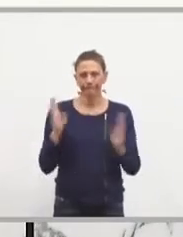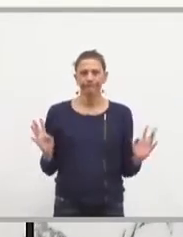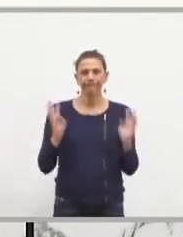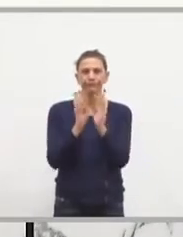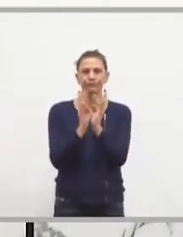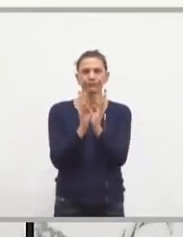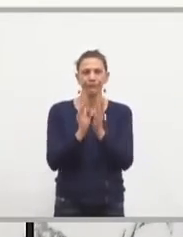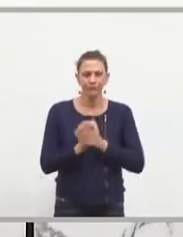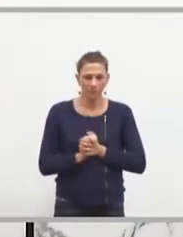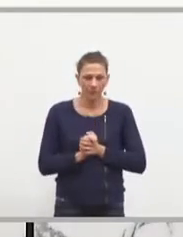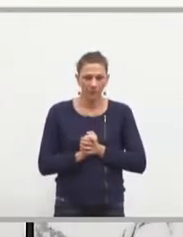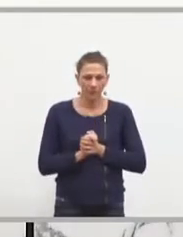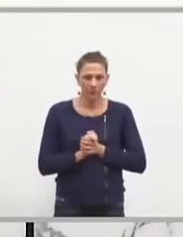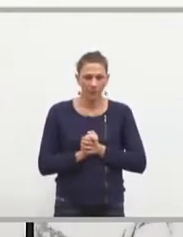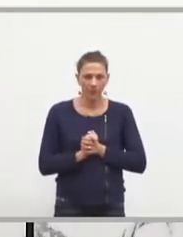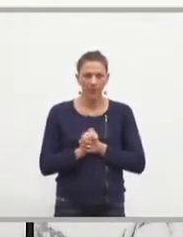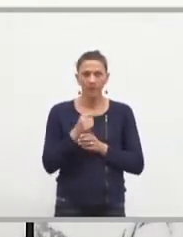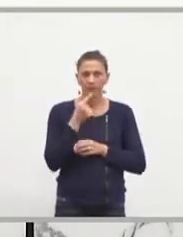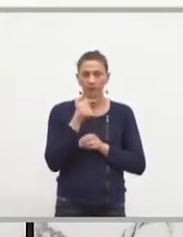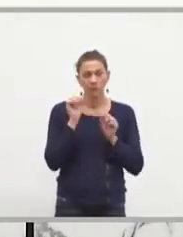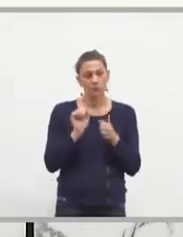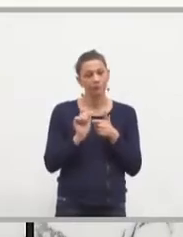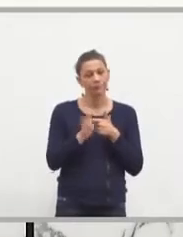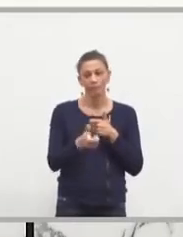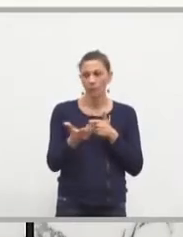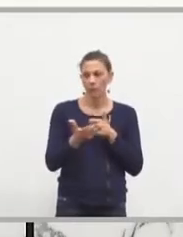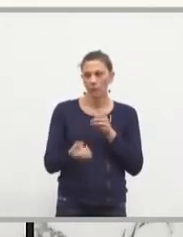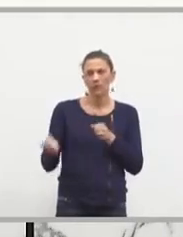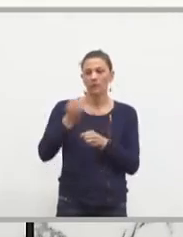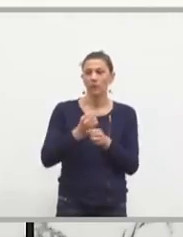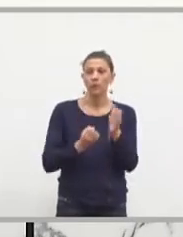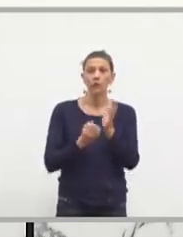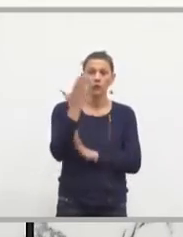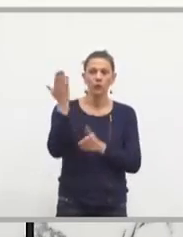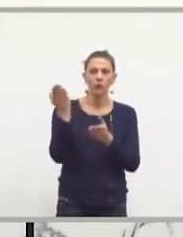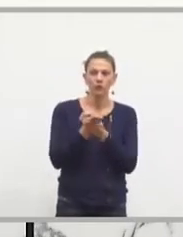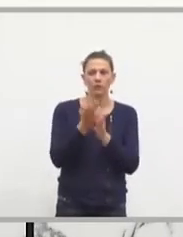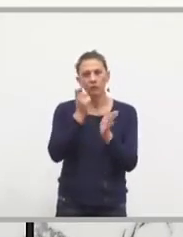Ça veut dire que ça va déboucher sur un nouveau dossier d'enquête publique.